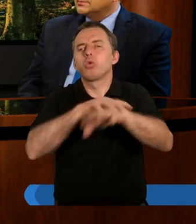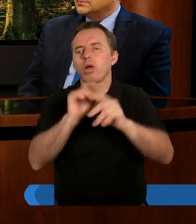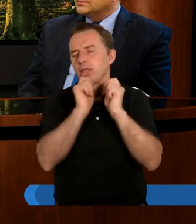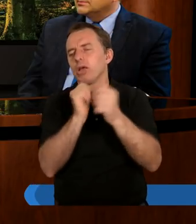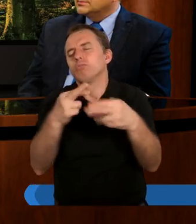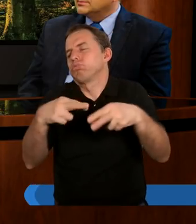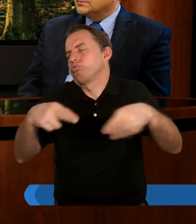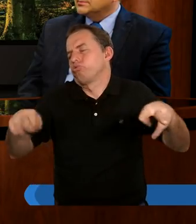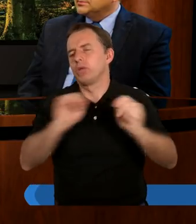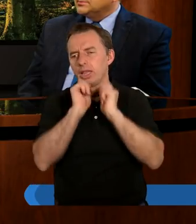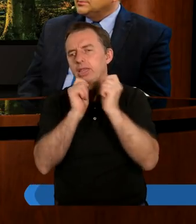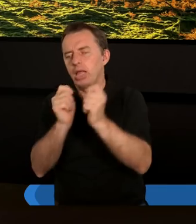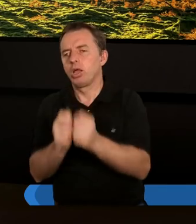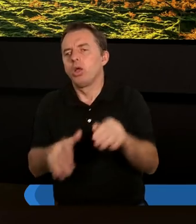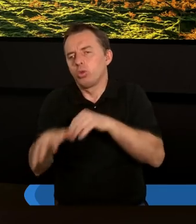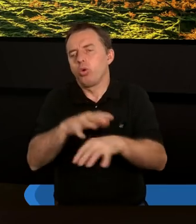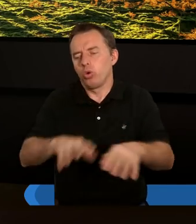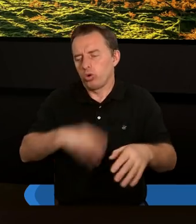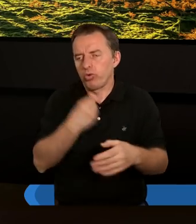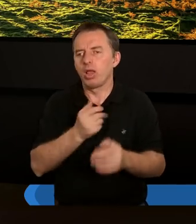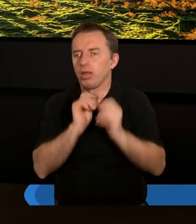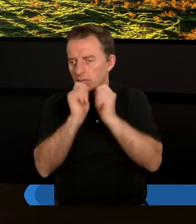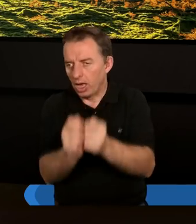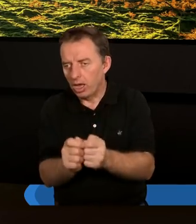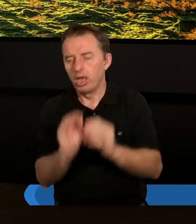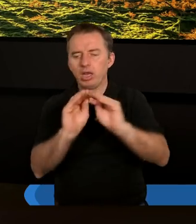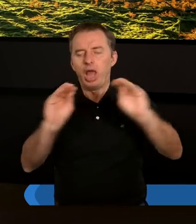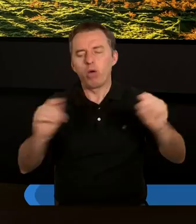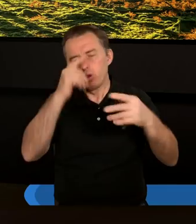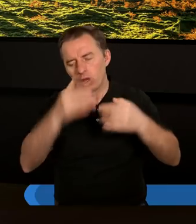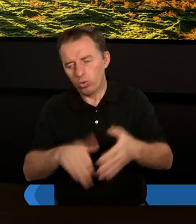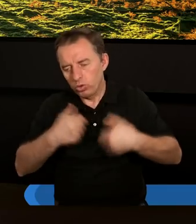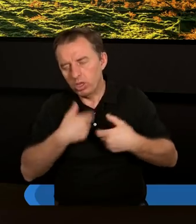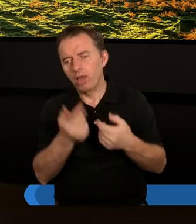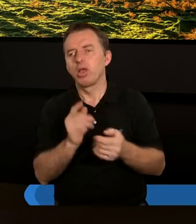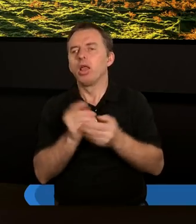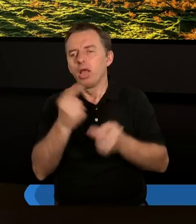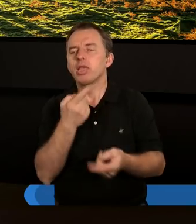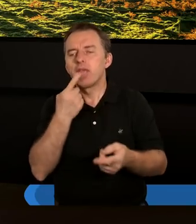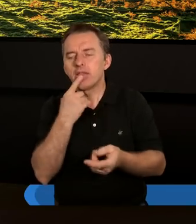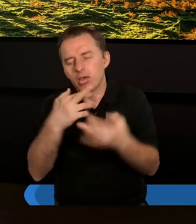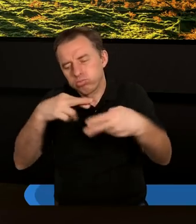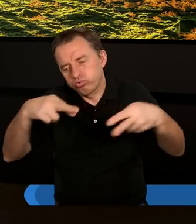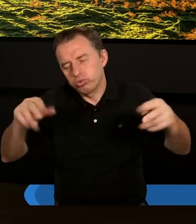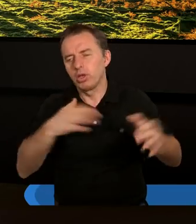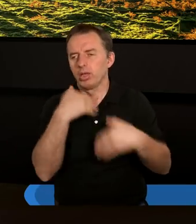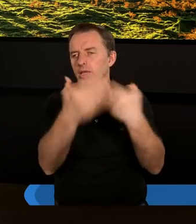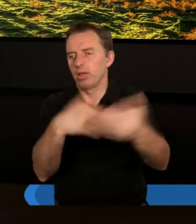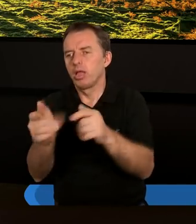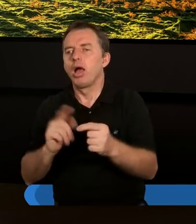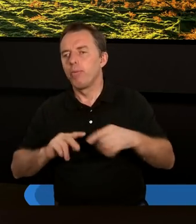darami. Różnymi darami, prawda? Duch Święty dał dary nauczania, uzdrawiania języków, tłumaczenia języków,